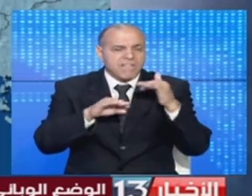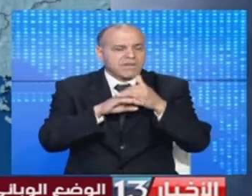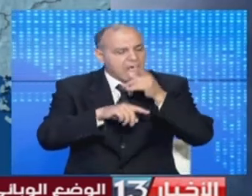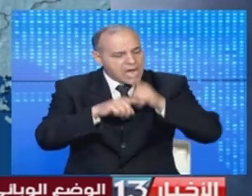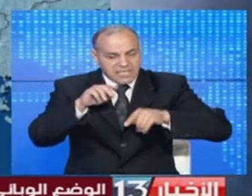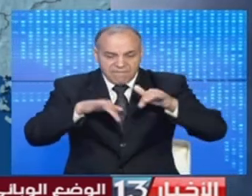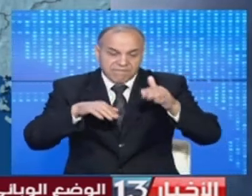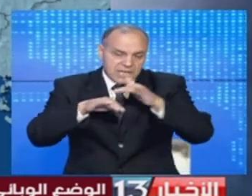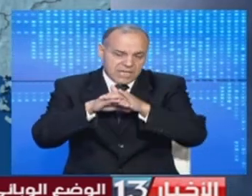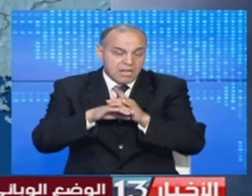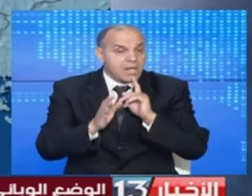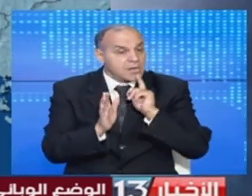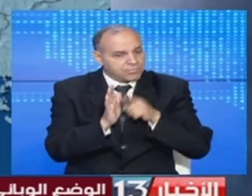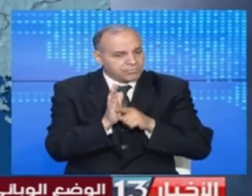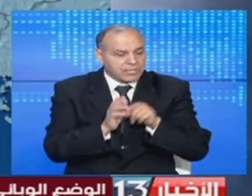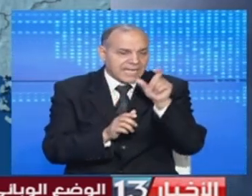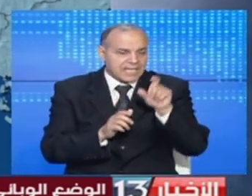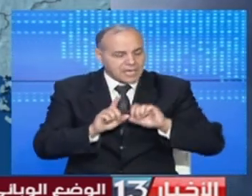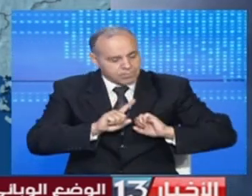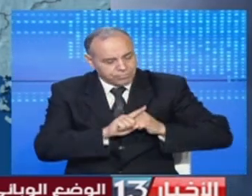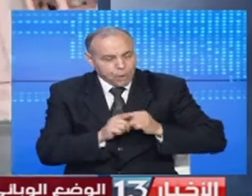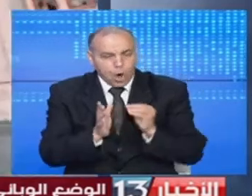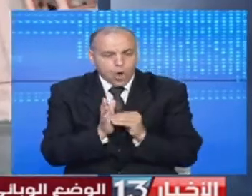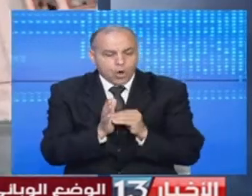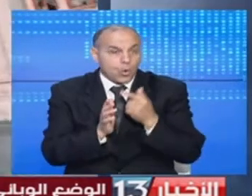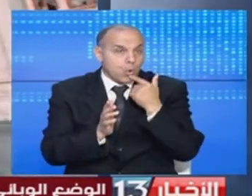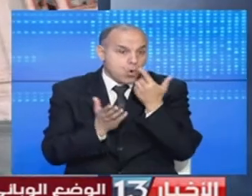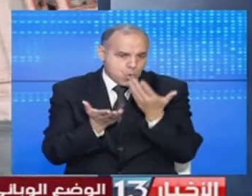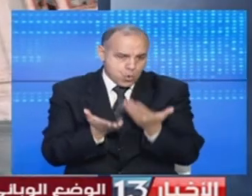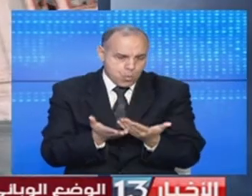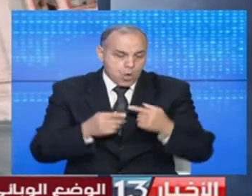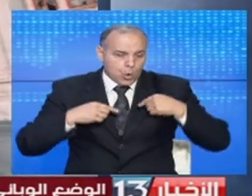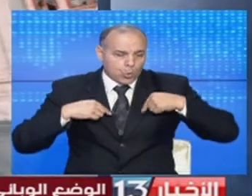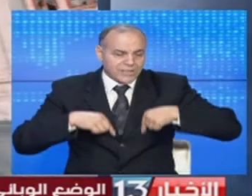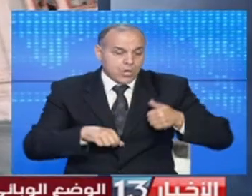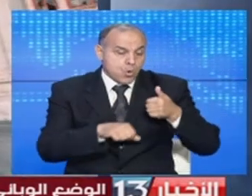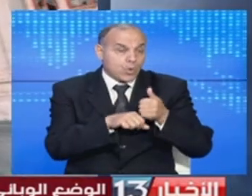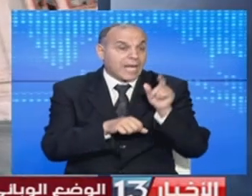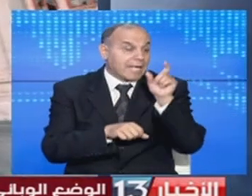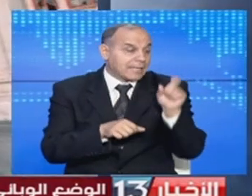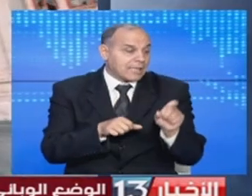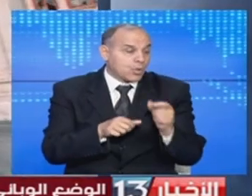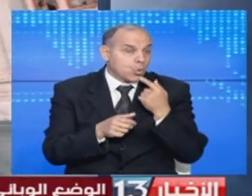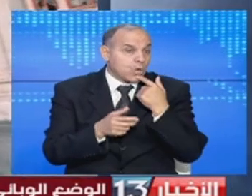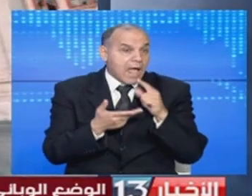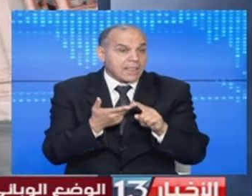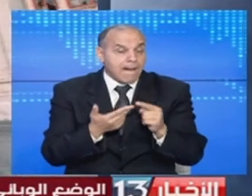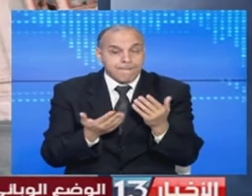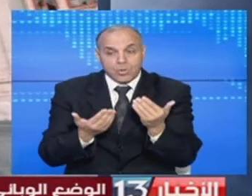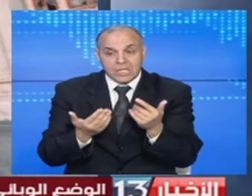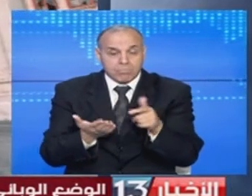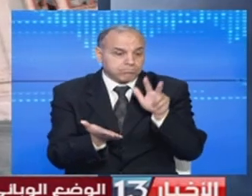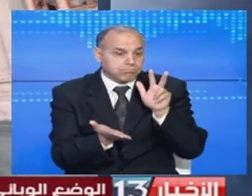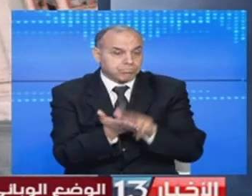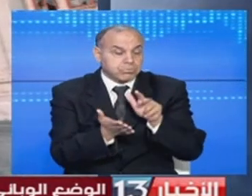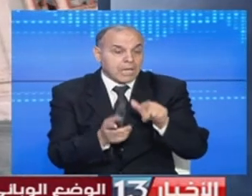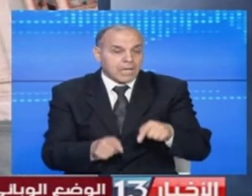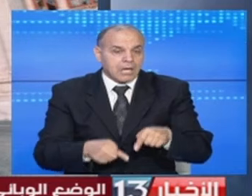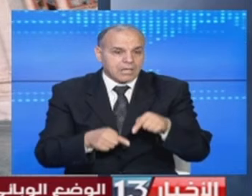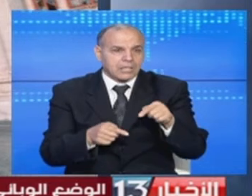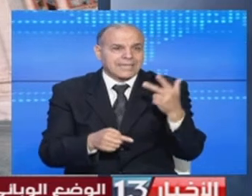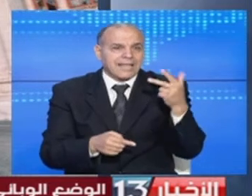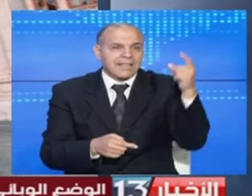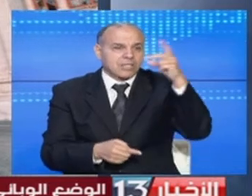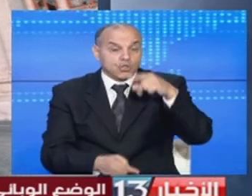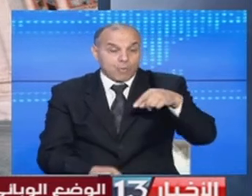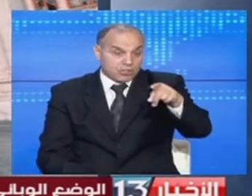ليلا كما فرضت إيطاليا قيودا أخرى سيعلنها اليوم رئيس الحكومة الإيطالية ومن المنتظر تطبيقها حتى الثالث